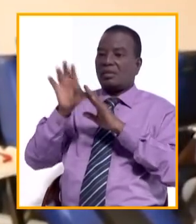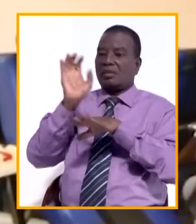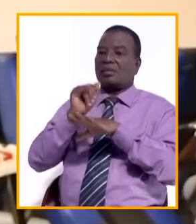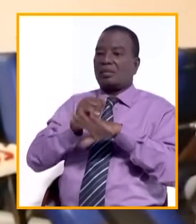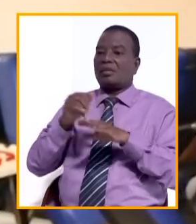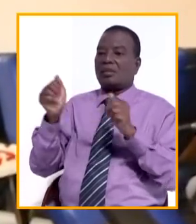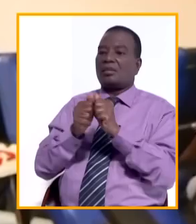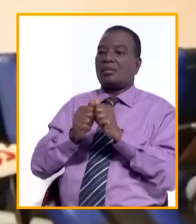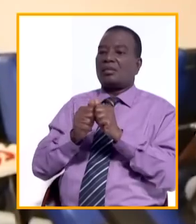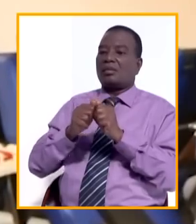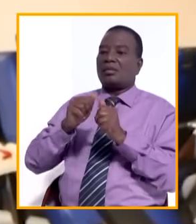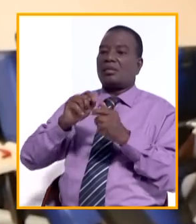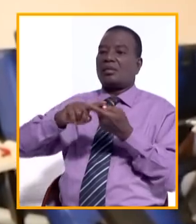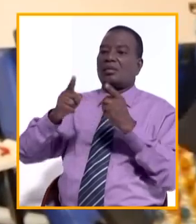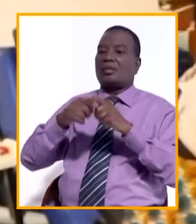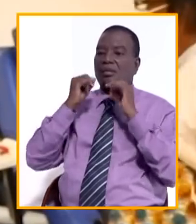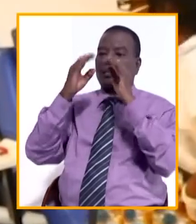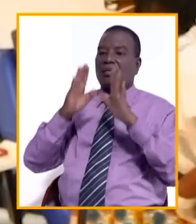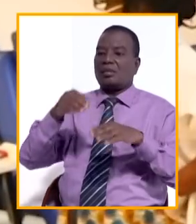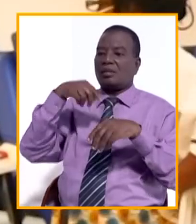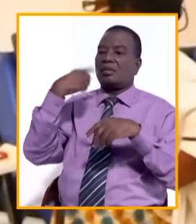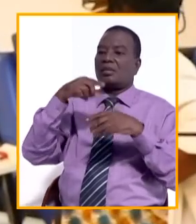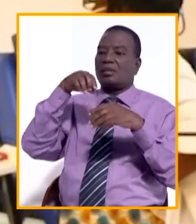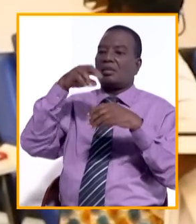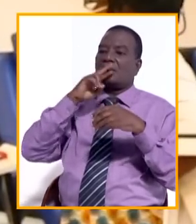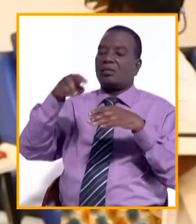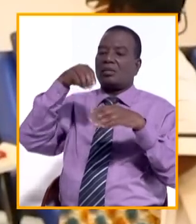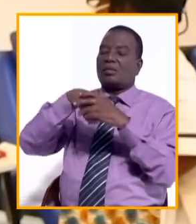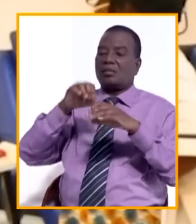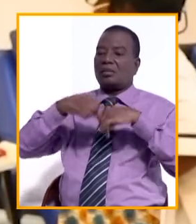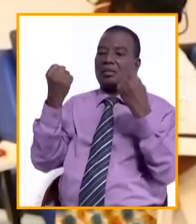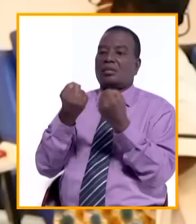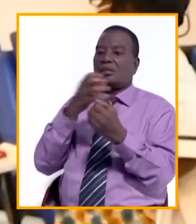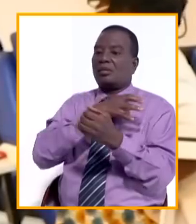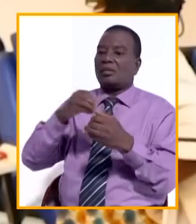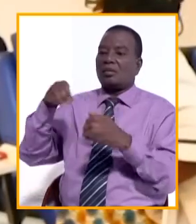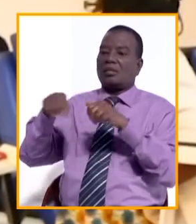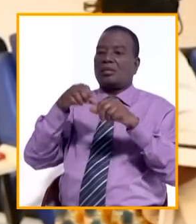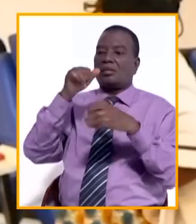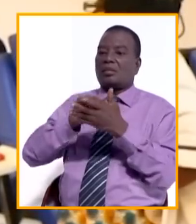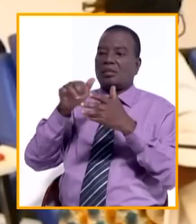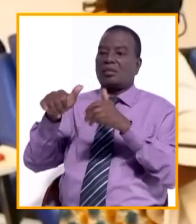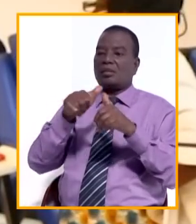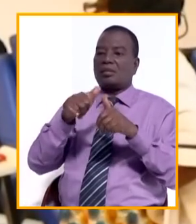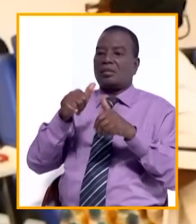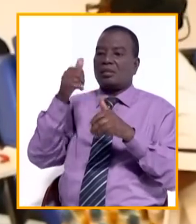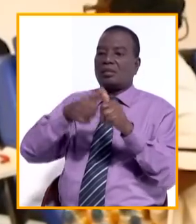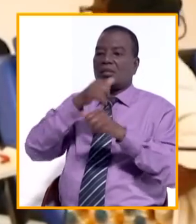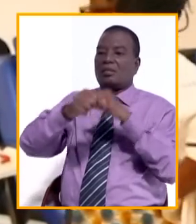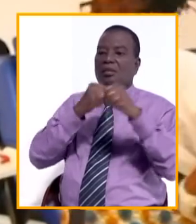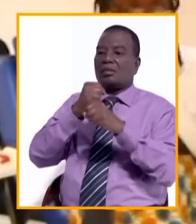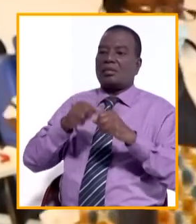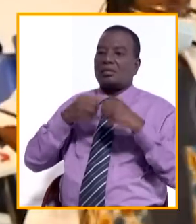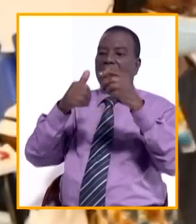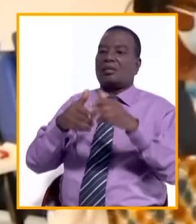nos collègues ivoiriens qui sont dans nos sociétés. Donc on fait cette action sociale chaque année en